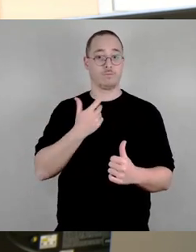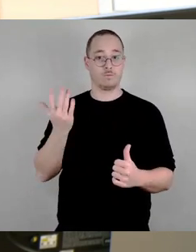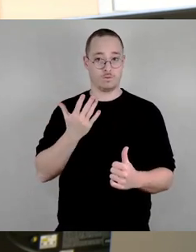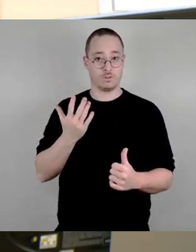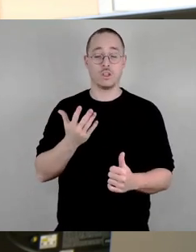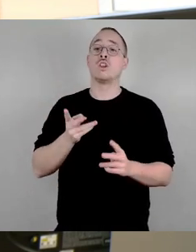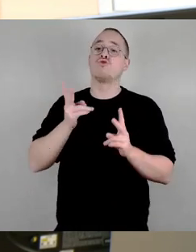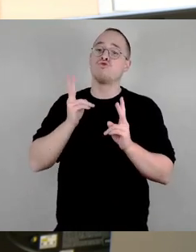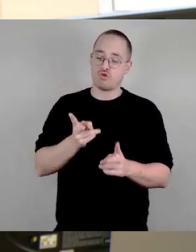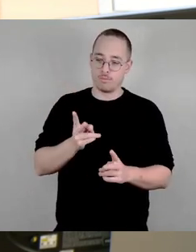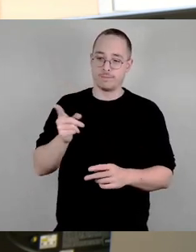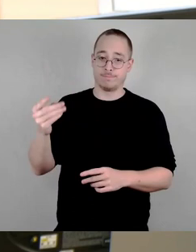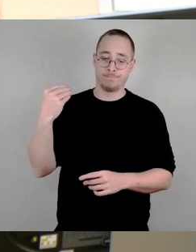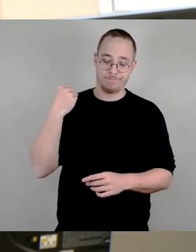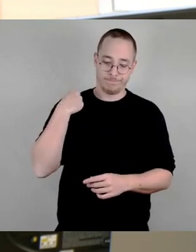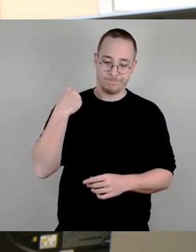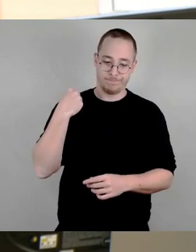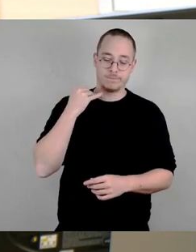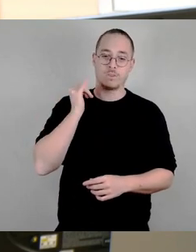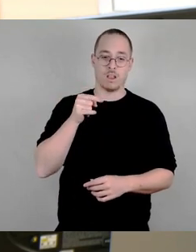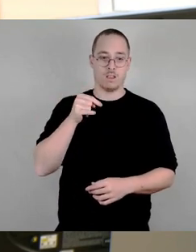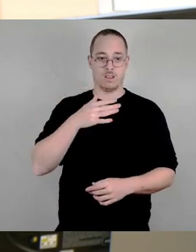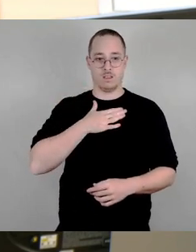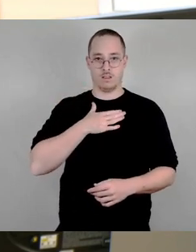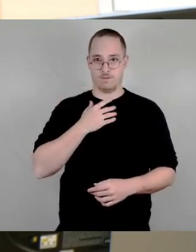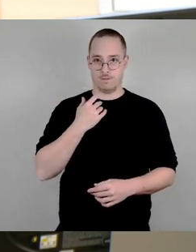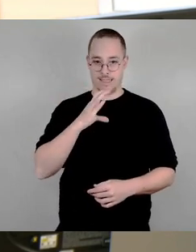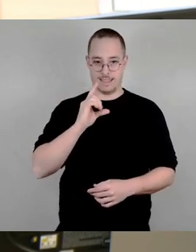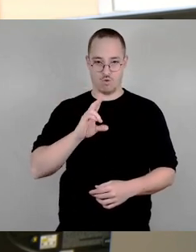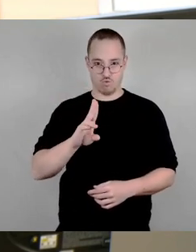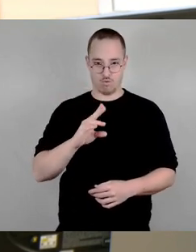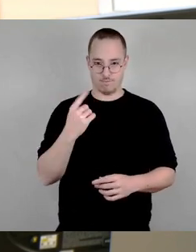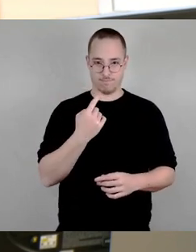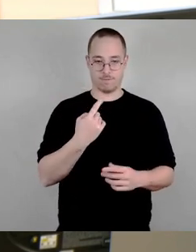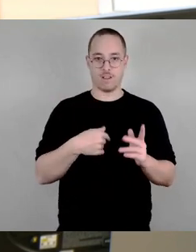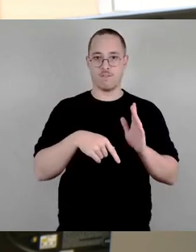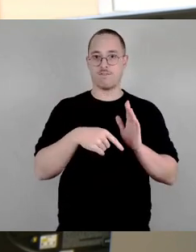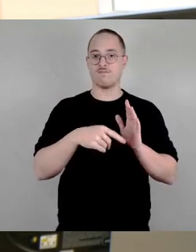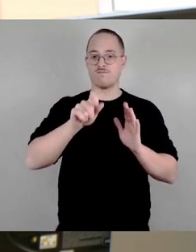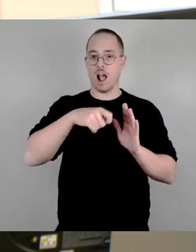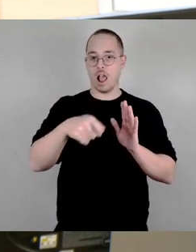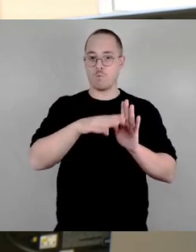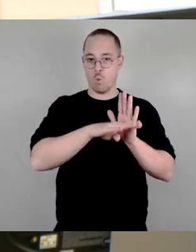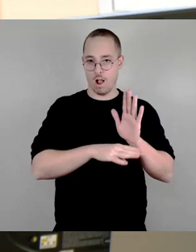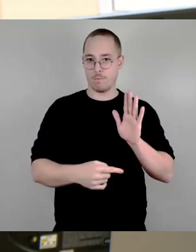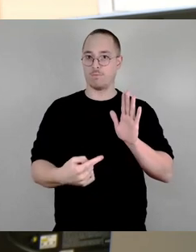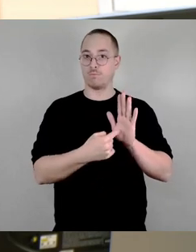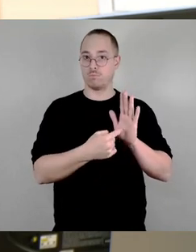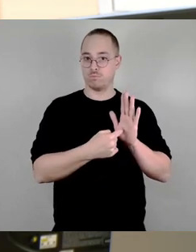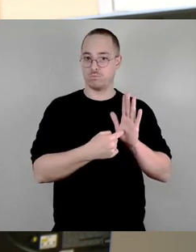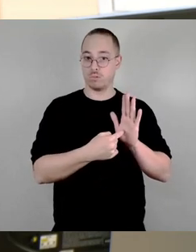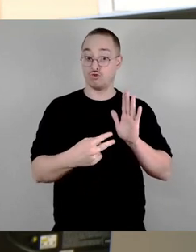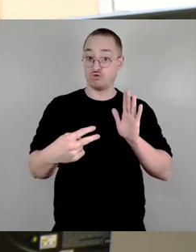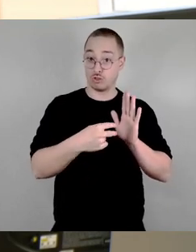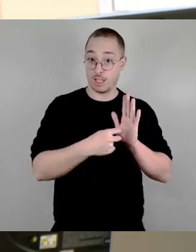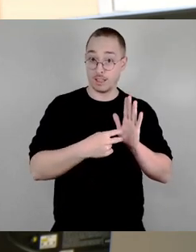Hinweis. Ja, in unserem Wahlprogramm, da sind hier einige bei uns auch nicht ganz unbeteiligt dran gewesen, da steht mit gutem